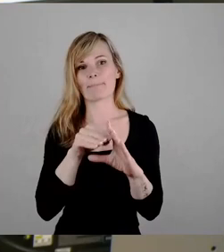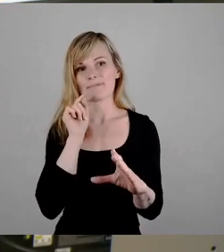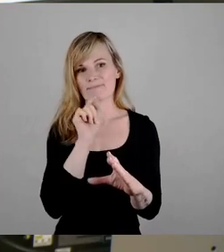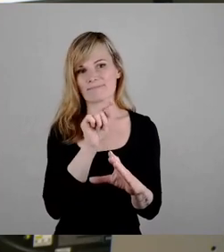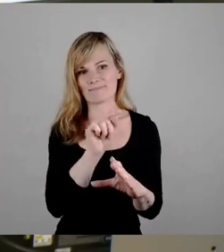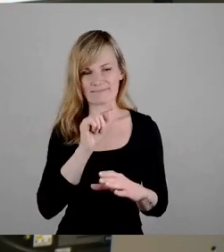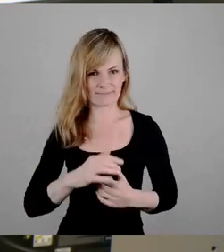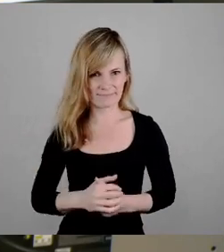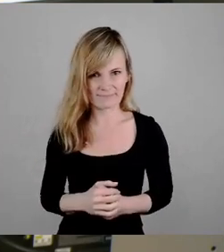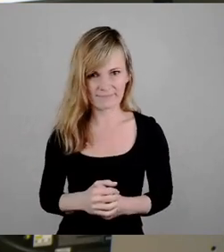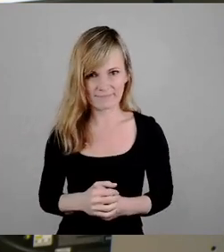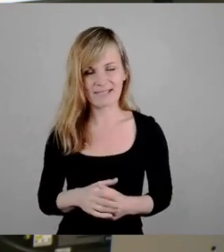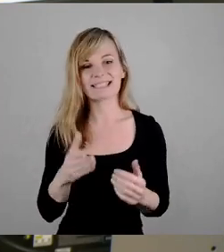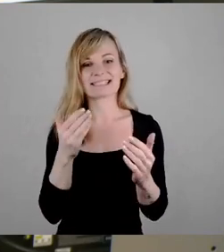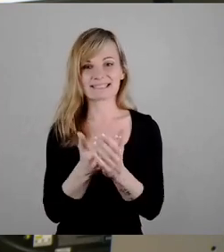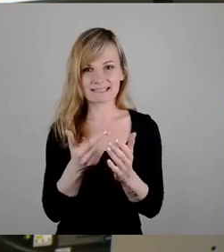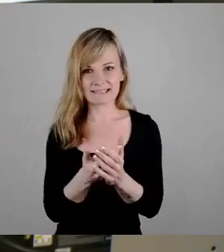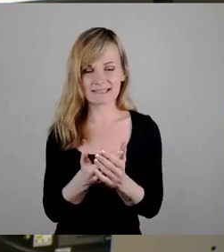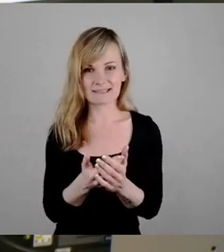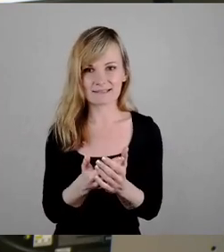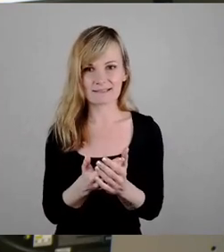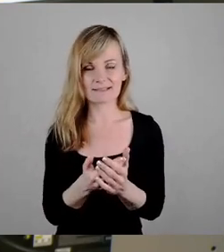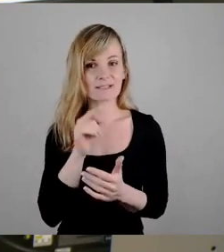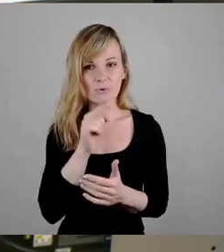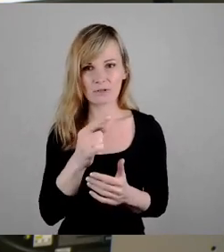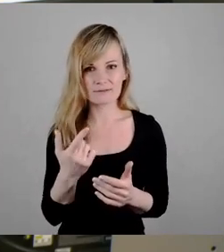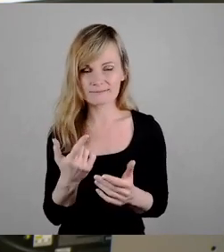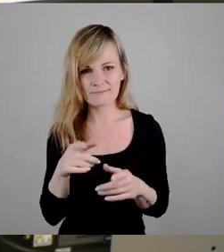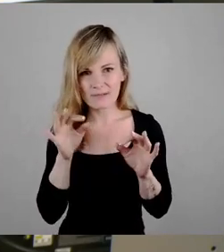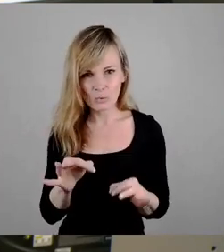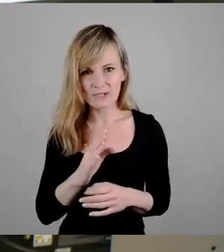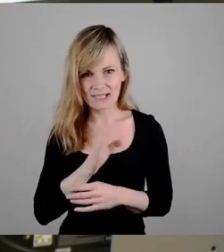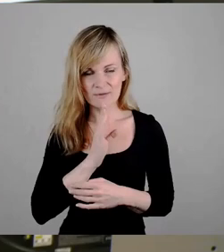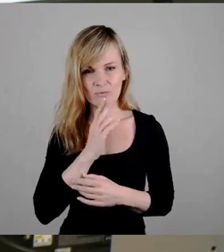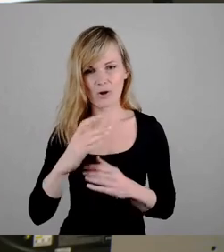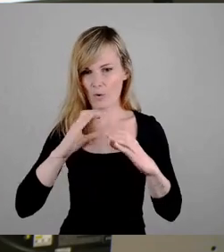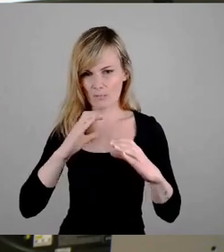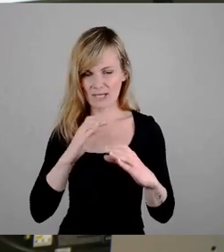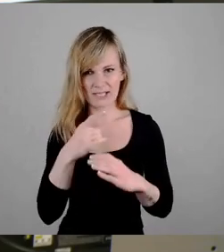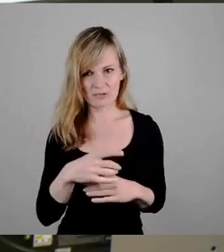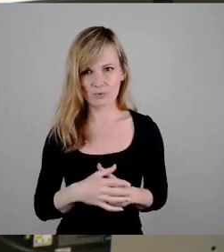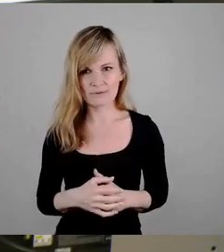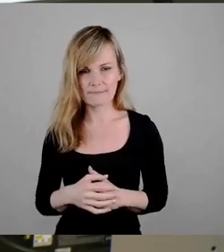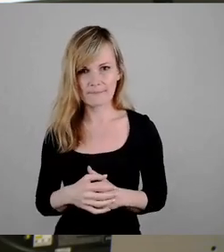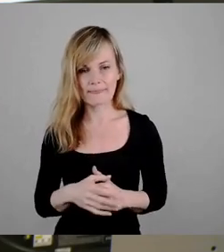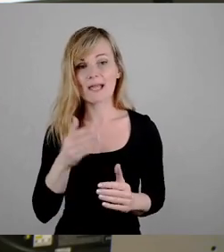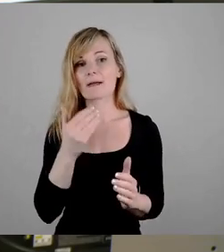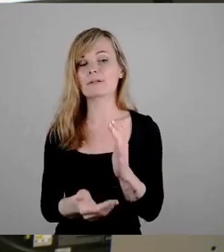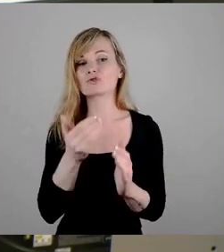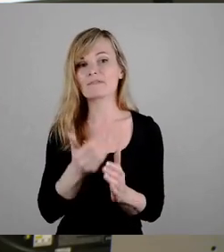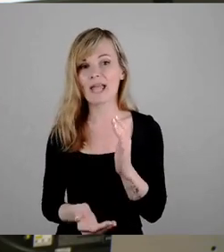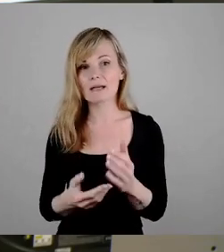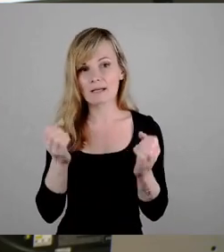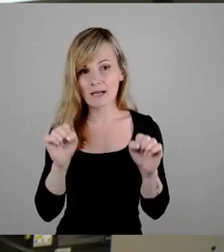und darin, dass dort nicht gut genug kommuniziert wird. Denn wie kommt die Beschwerde, die natürlich passieren kann,